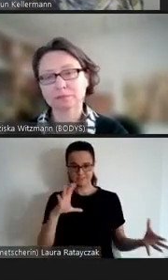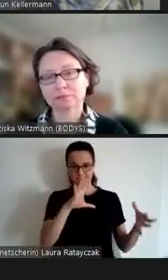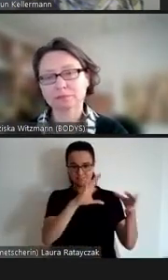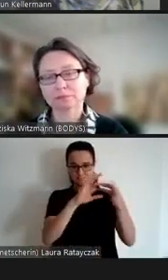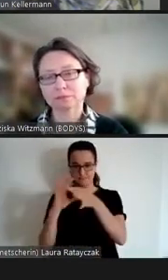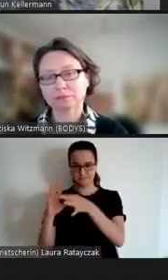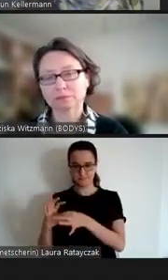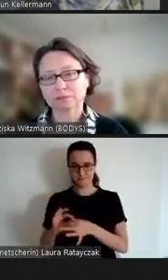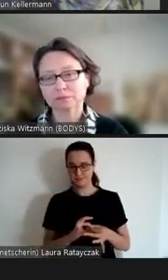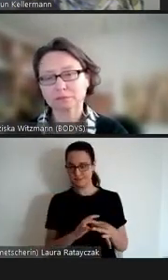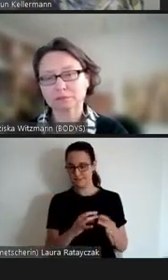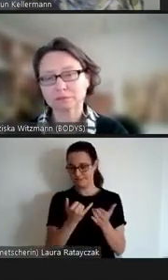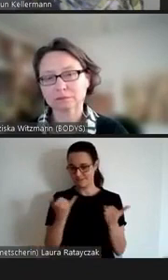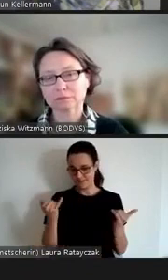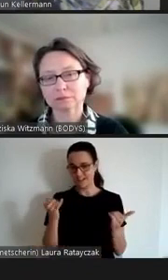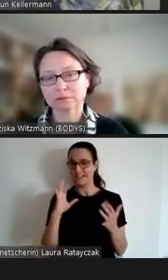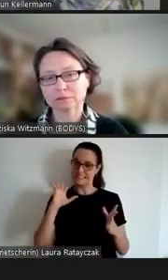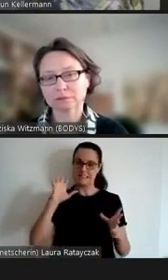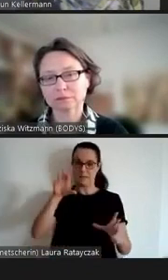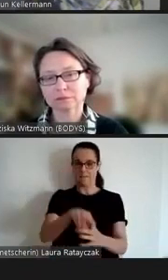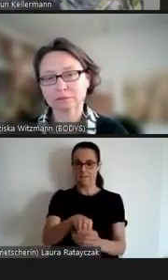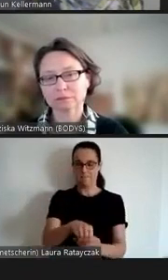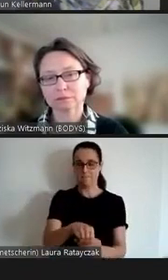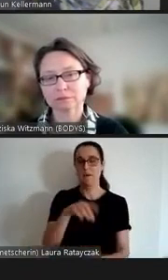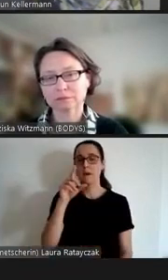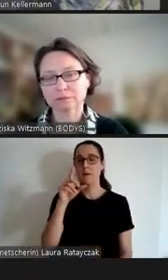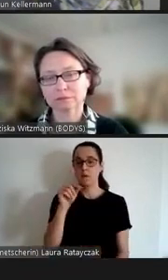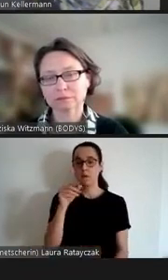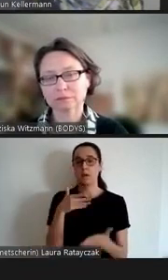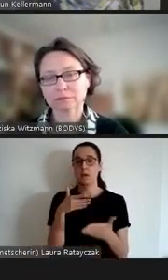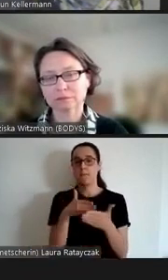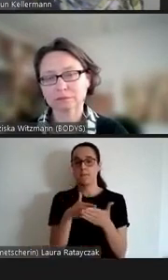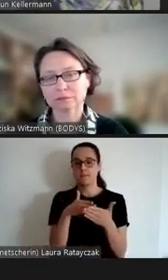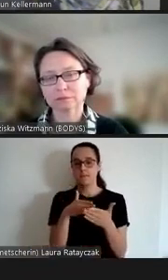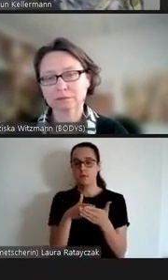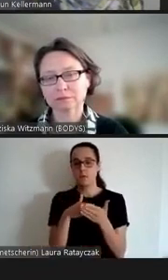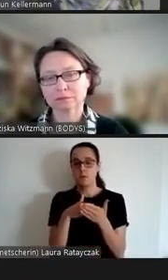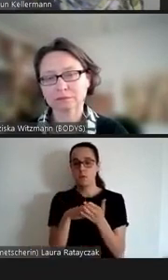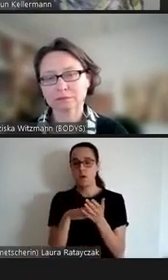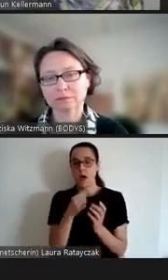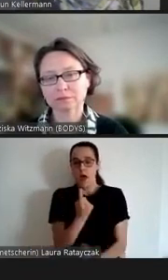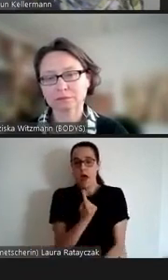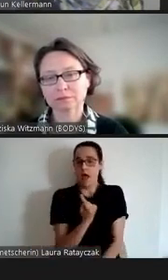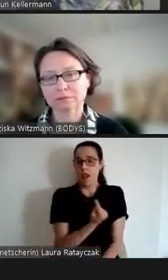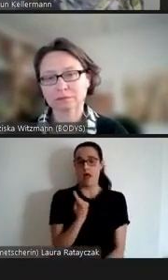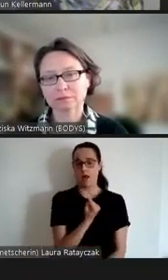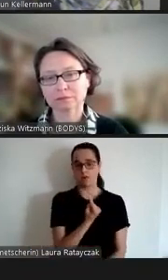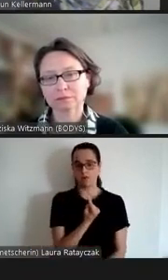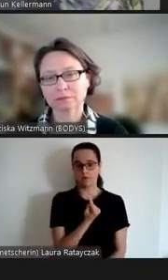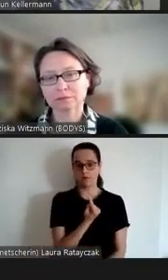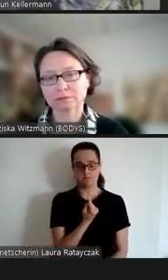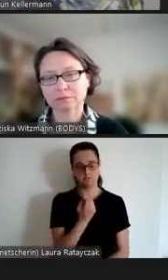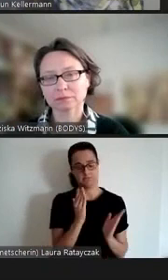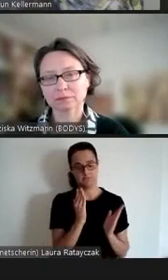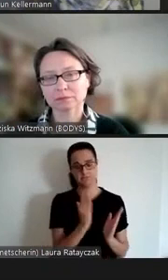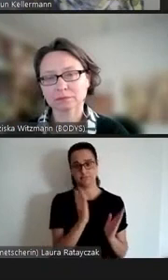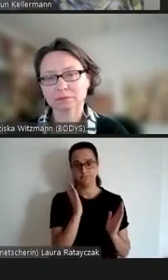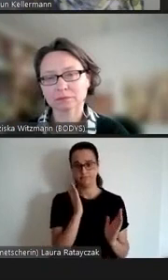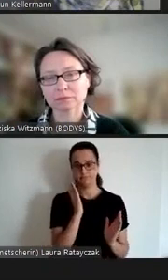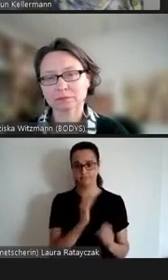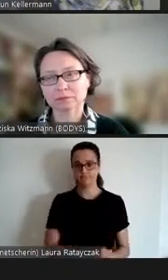Behinderung in der Erzählung kein irgendwie isolierter Gegenstand ist sondern